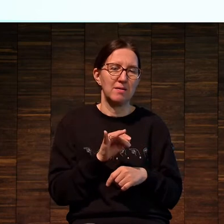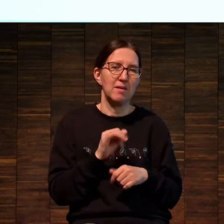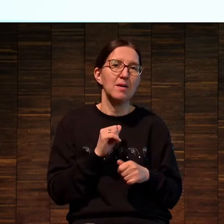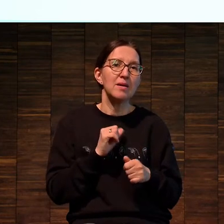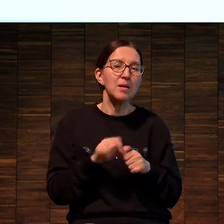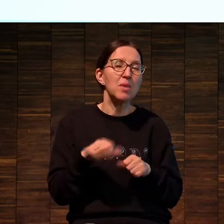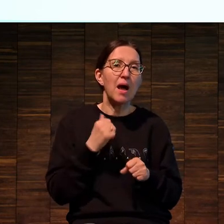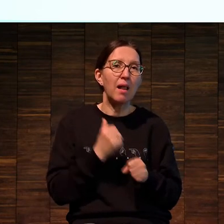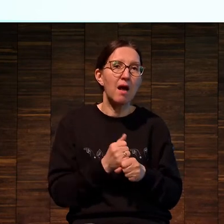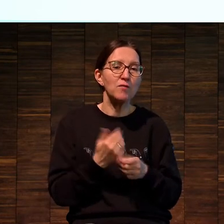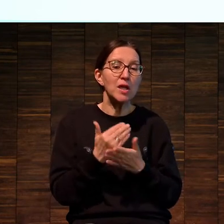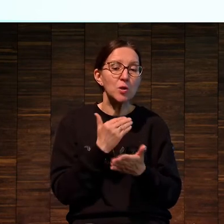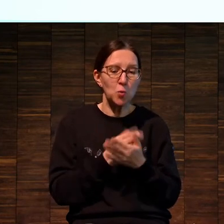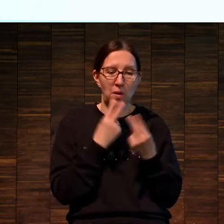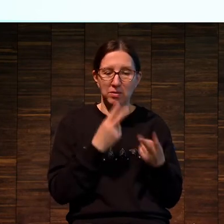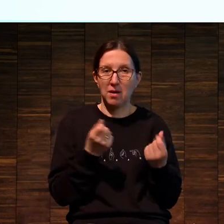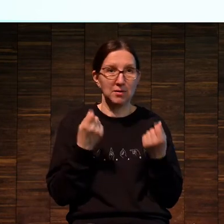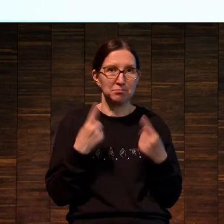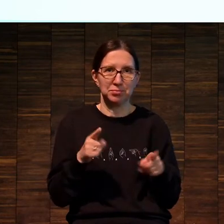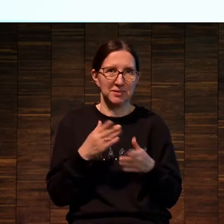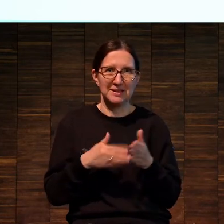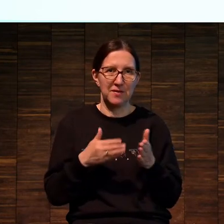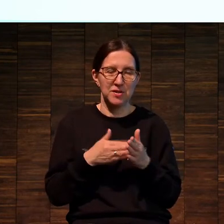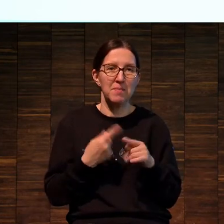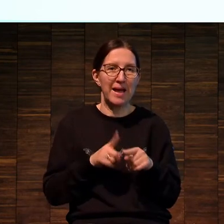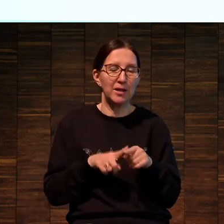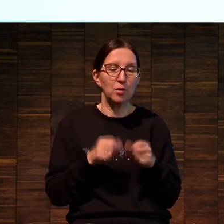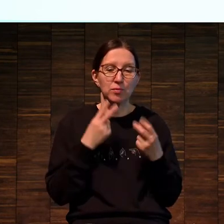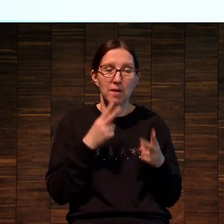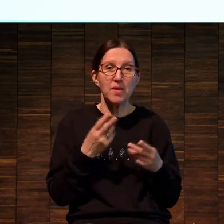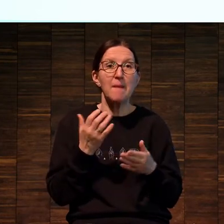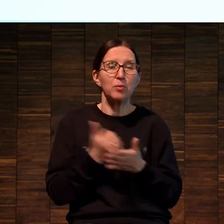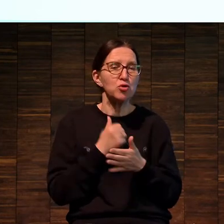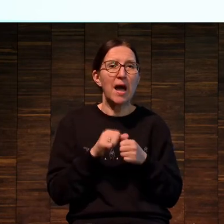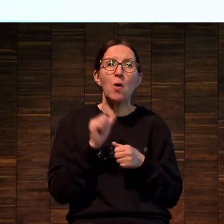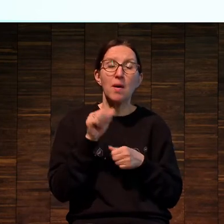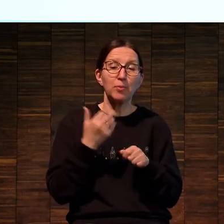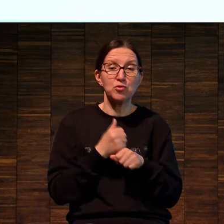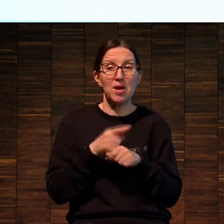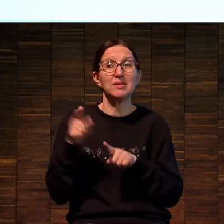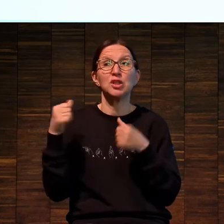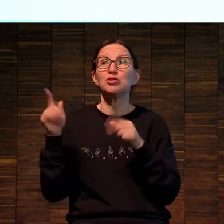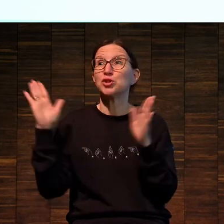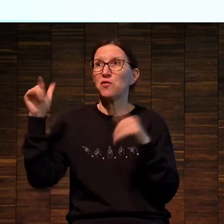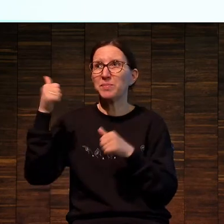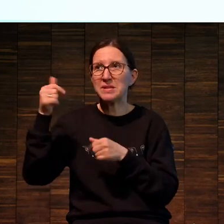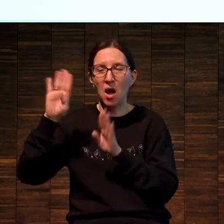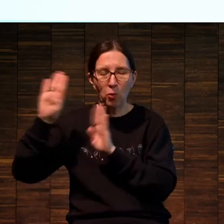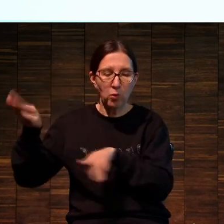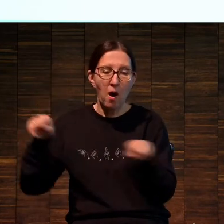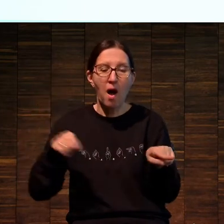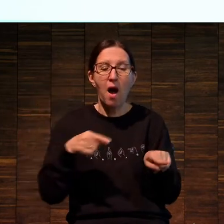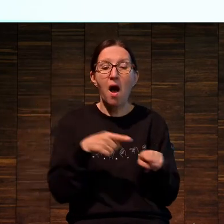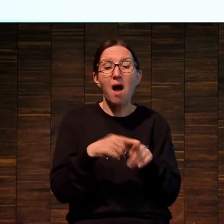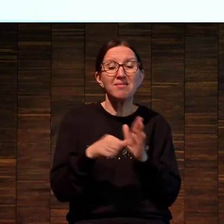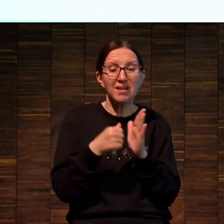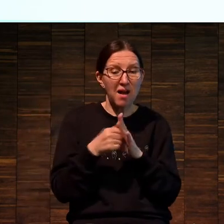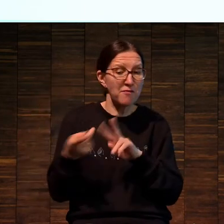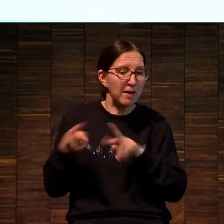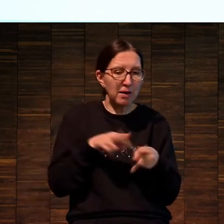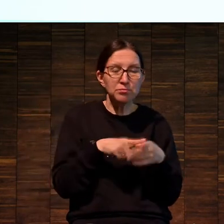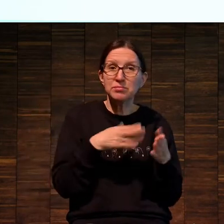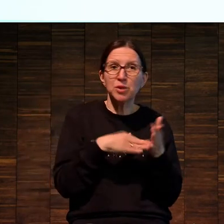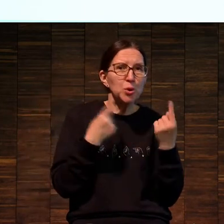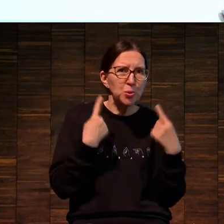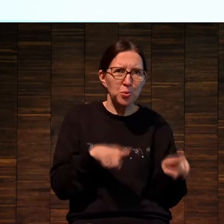самое главное, другим результатом. То есть это по-другому выглядит. То есть это отдельное уже произведение искусства? Это отдельное произведение искусства. Более того, в тираже там